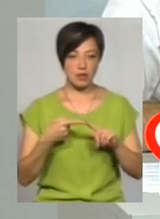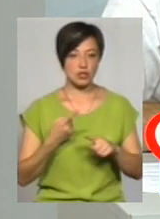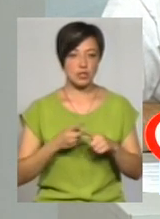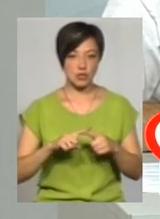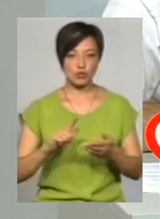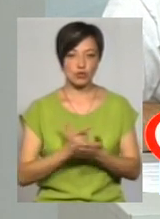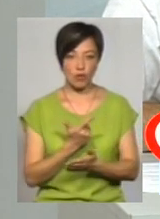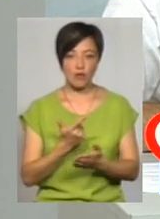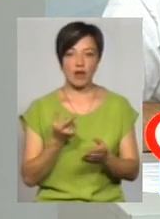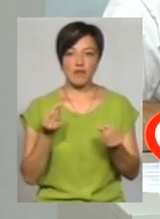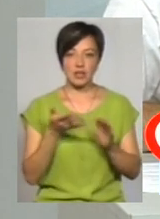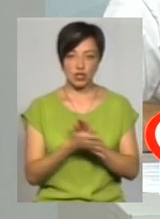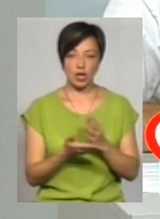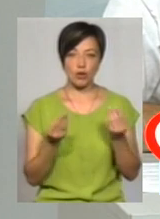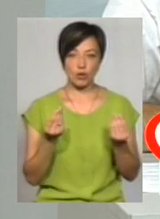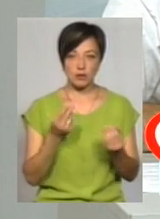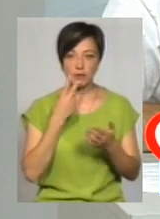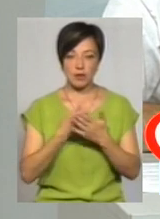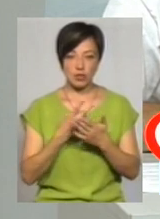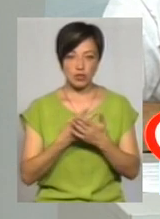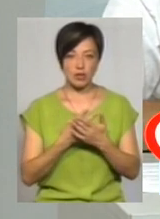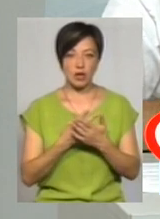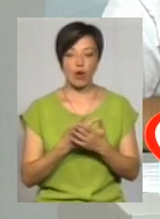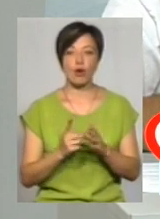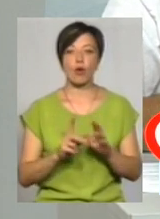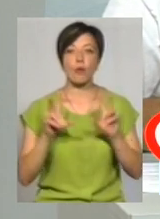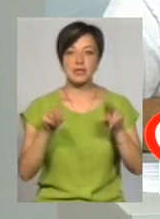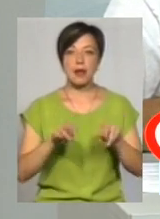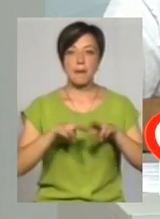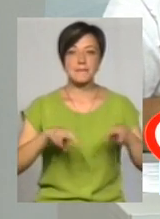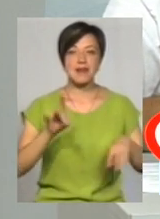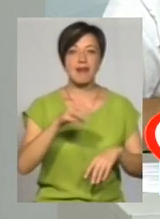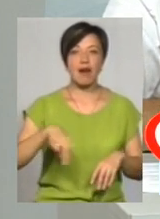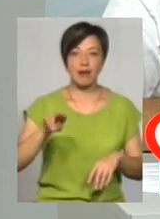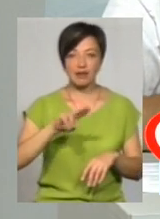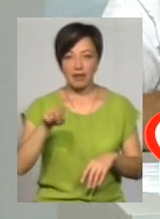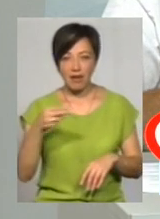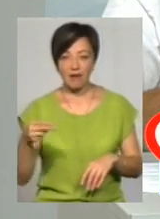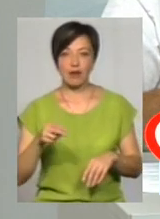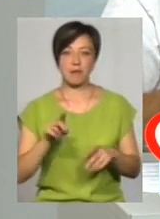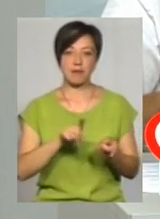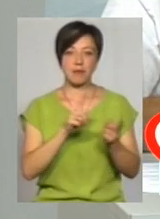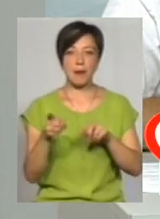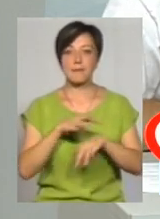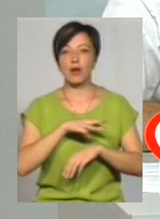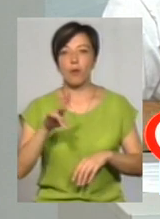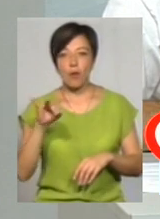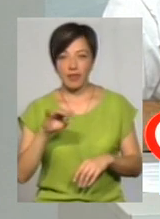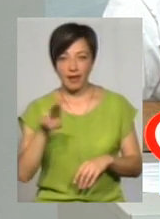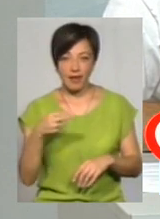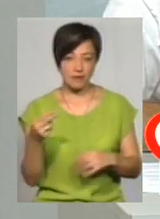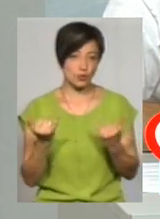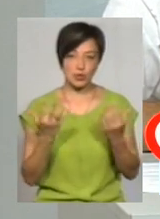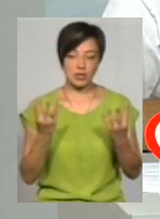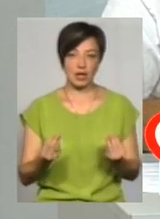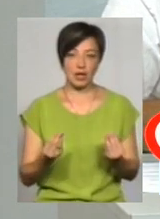знову таки, витрачання коштів. Ви бачили, що наші держави спочатку обіцяли мільярди євро, потім вони витворилися в мільйони євро. І